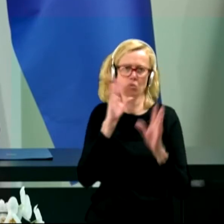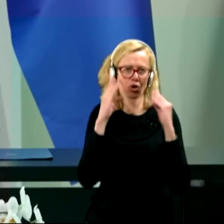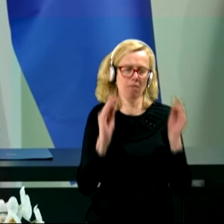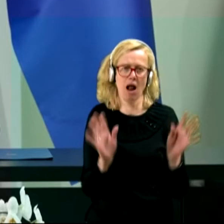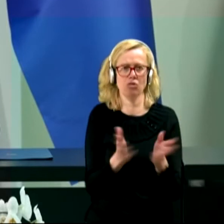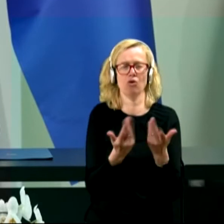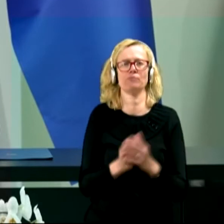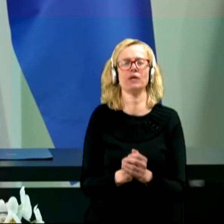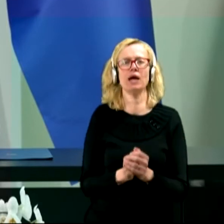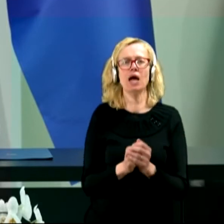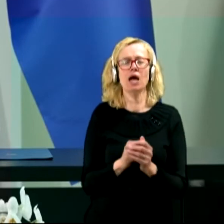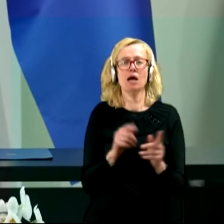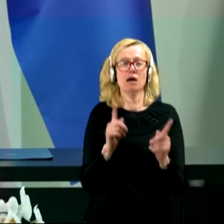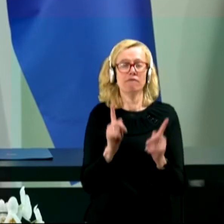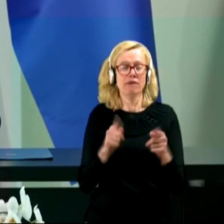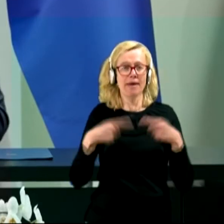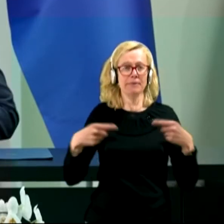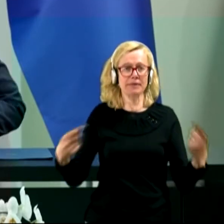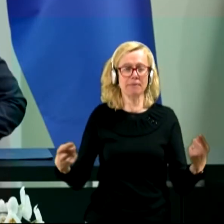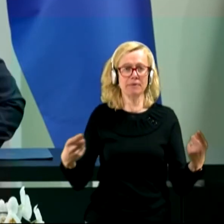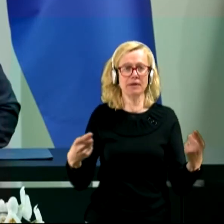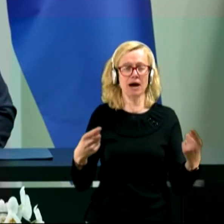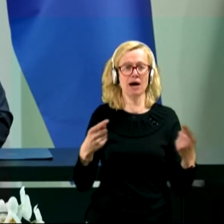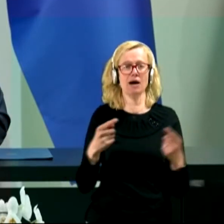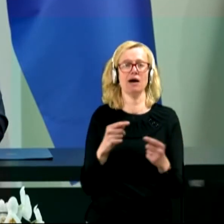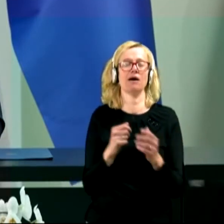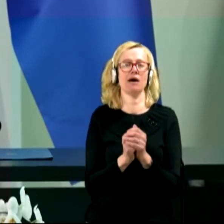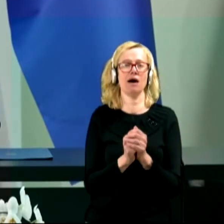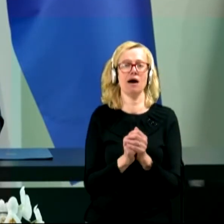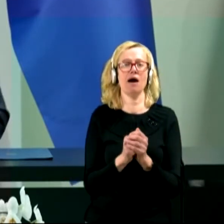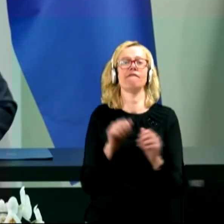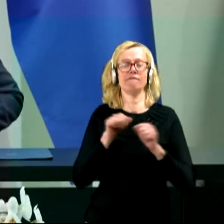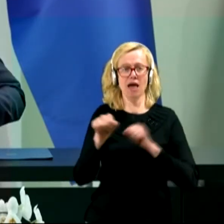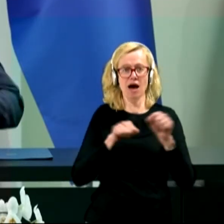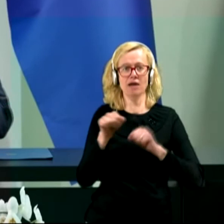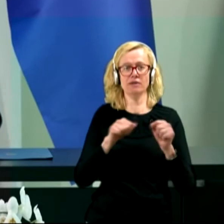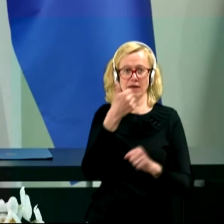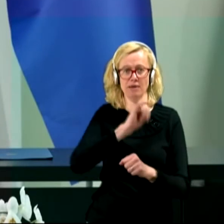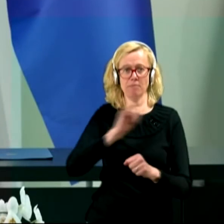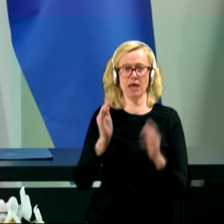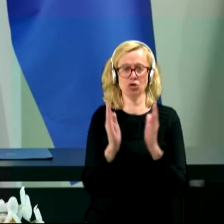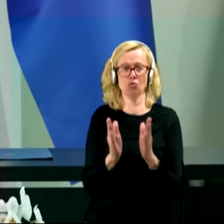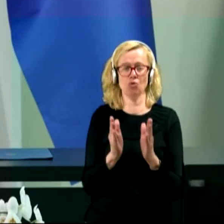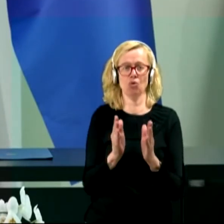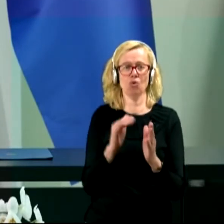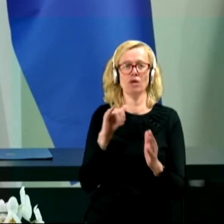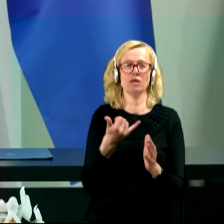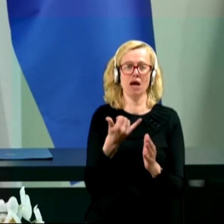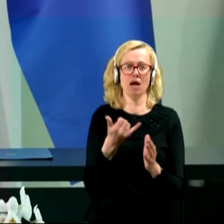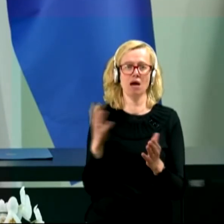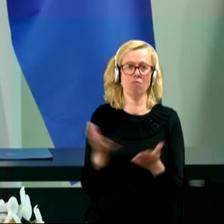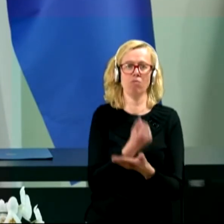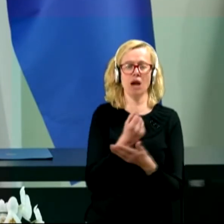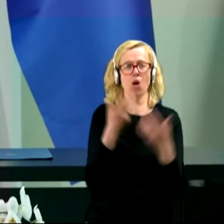Spopad z epidemijo je vladi v enem letu v bistvu pobral 800